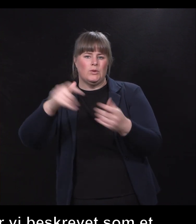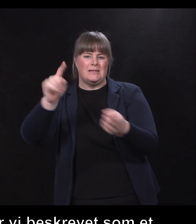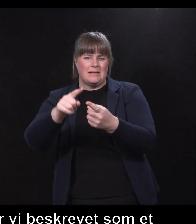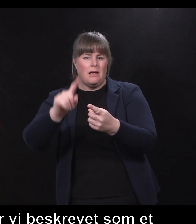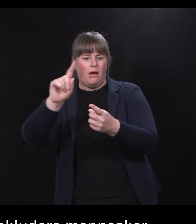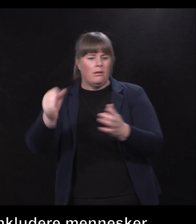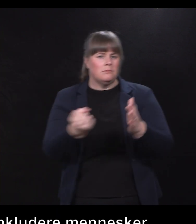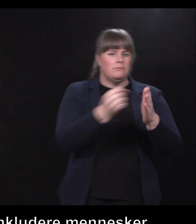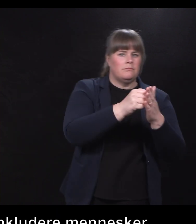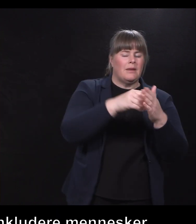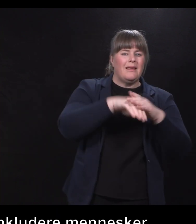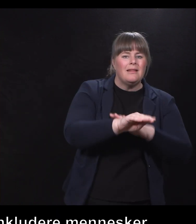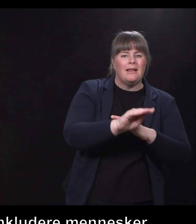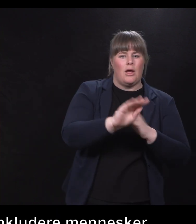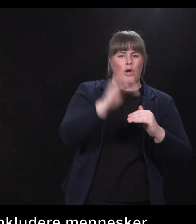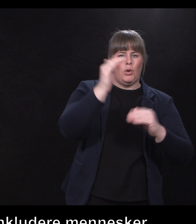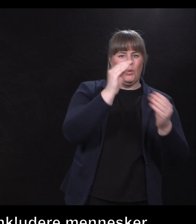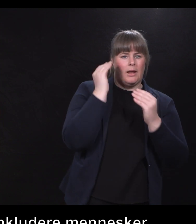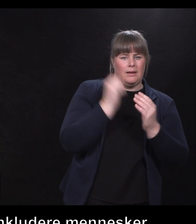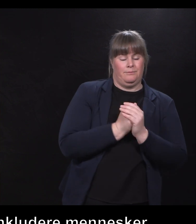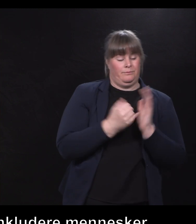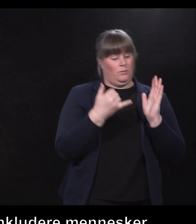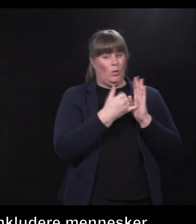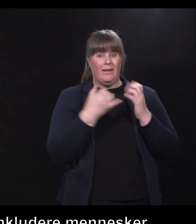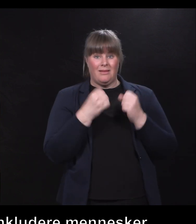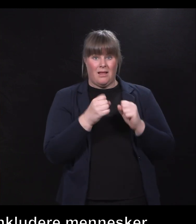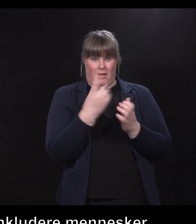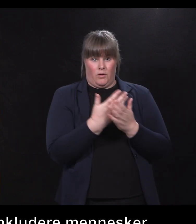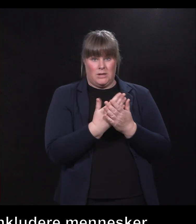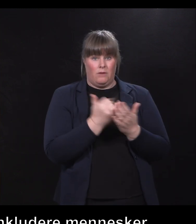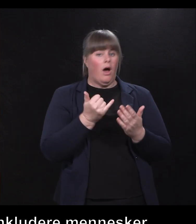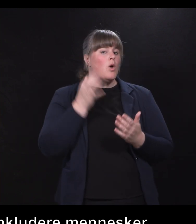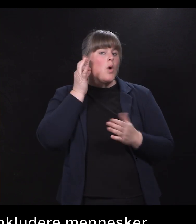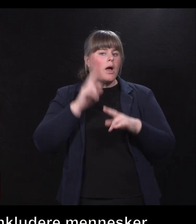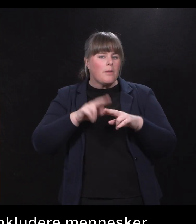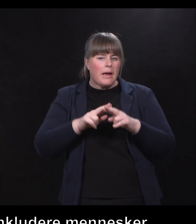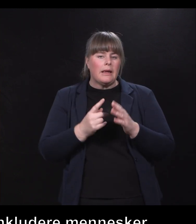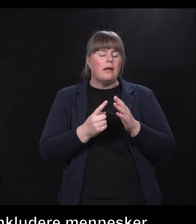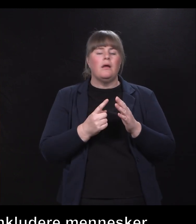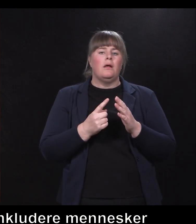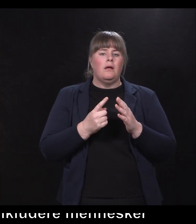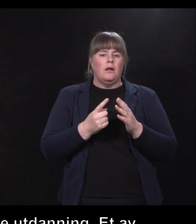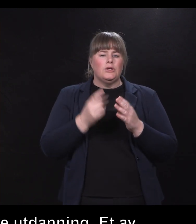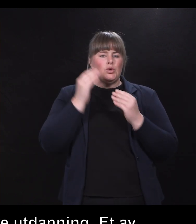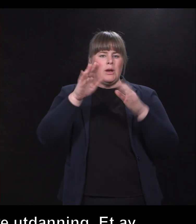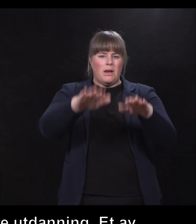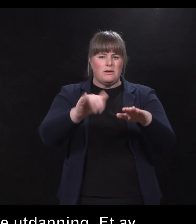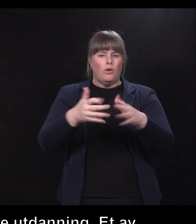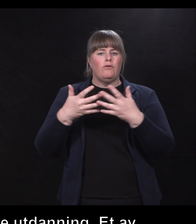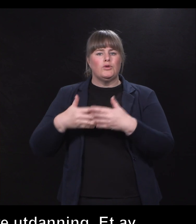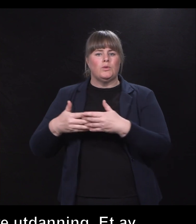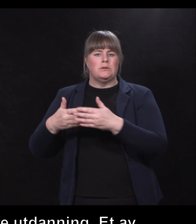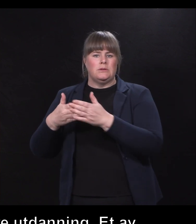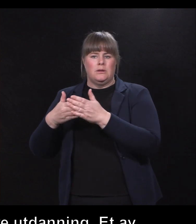å nettopp øremerke studieplasser for en funksjonshindrede, og eventuelt nye program, rett og spesielt mot funksjonshindrede.